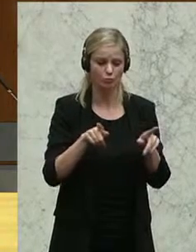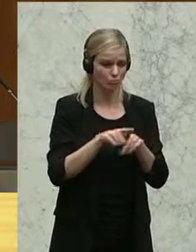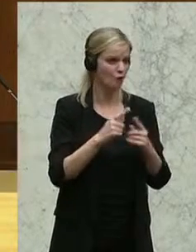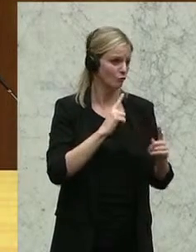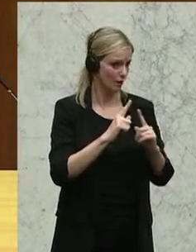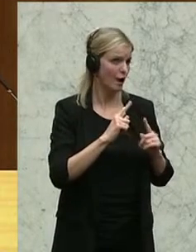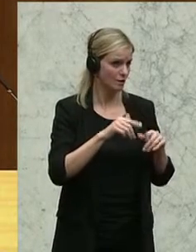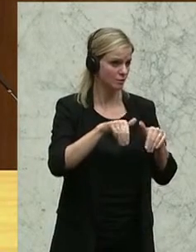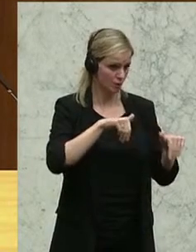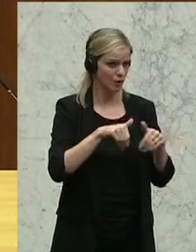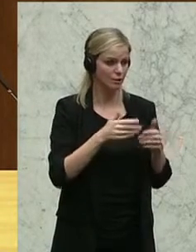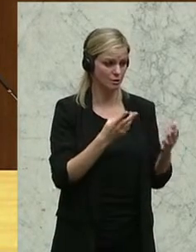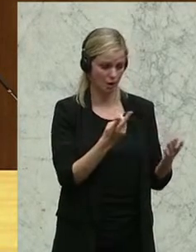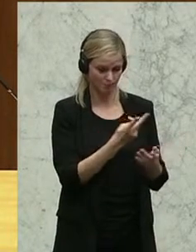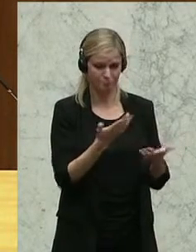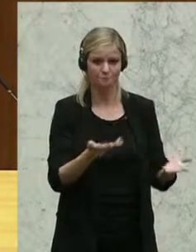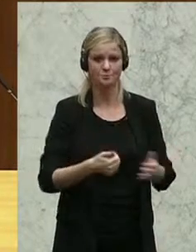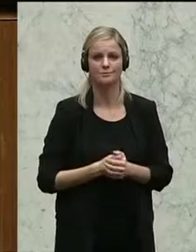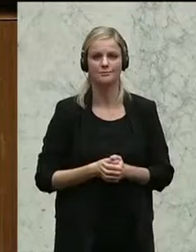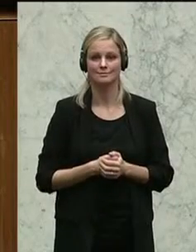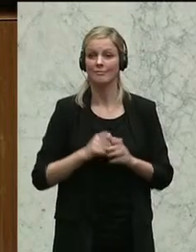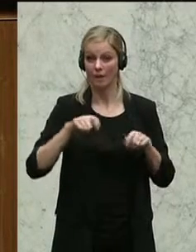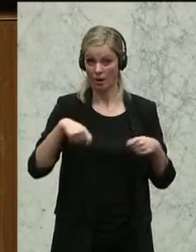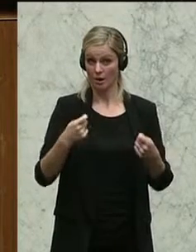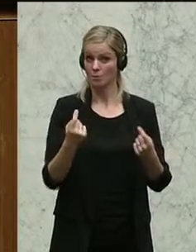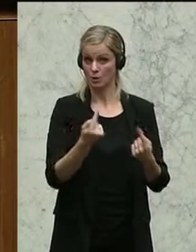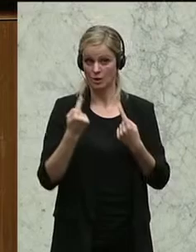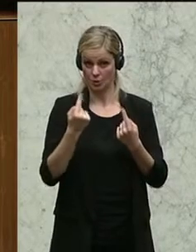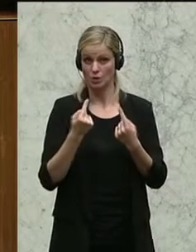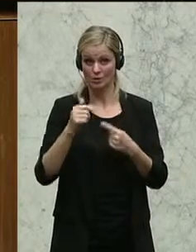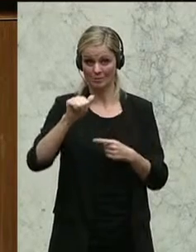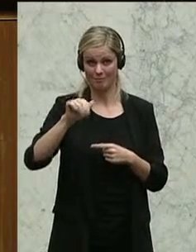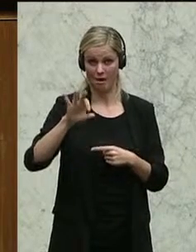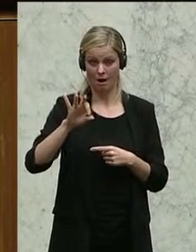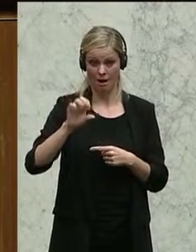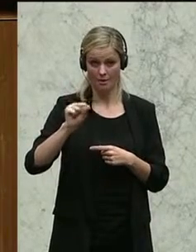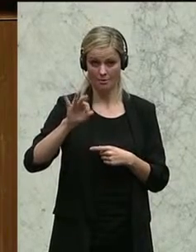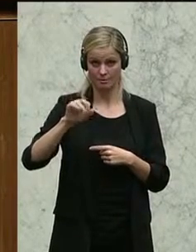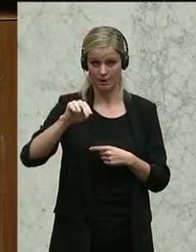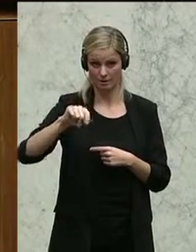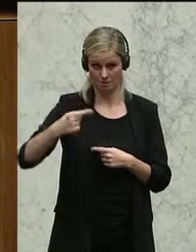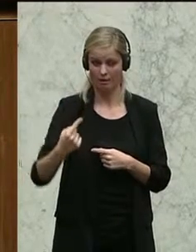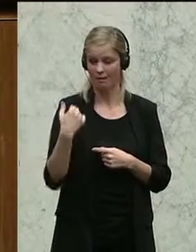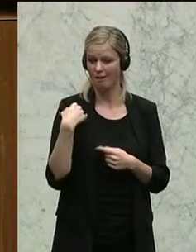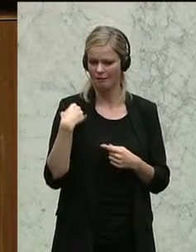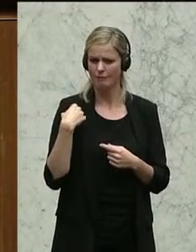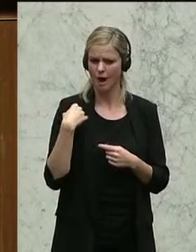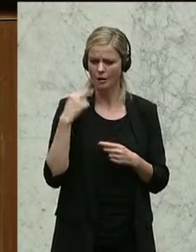es gibt eine Situation, die wir der ASFINAG einige Male angeschaut haben.